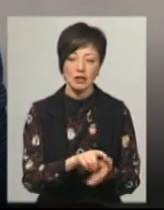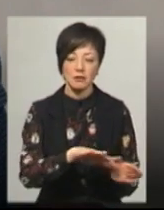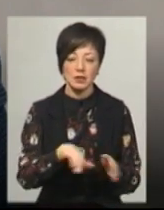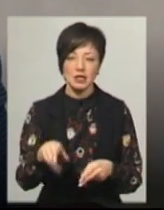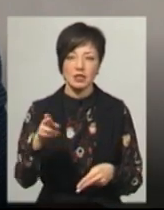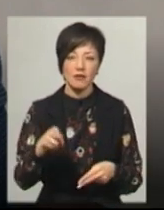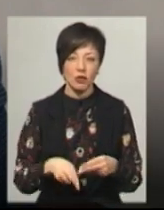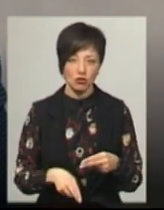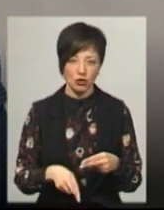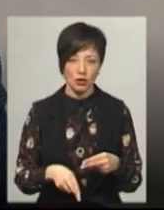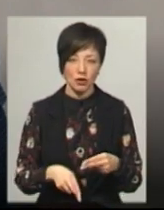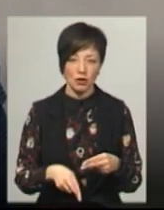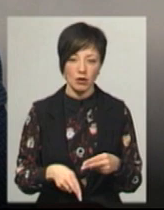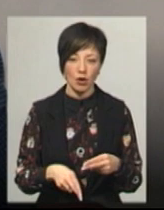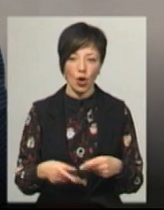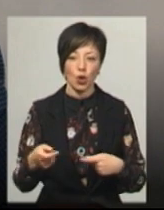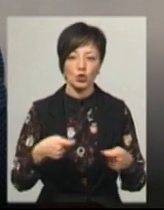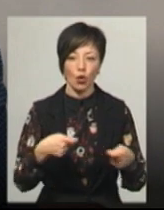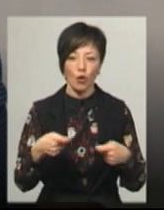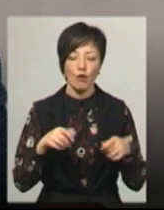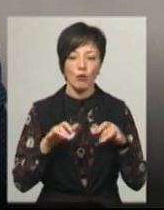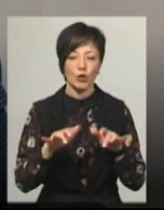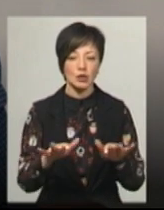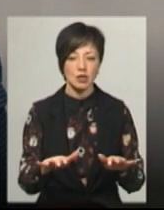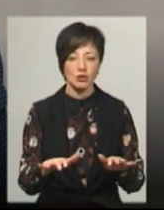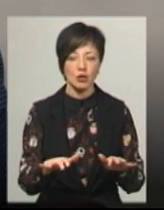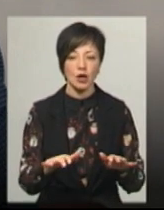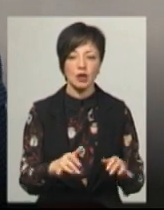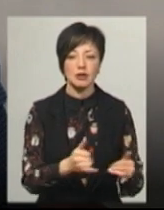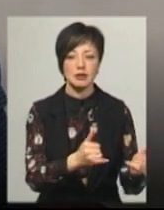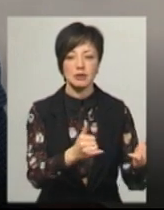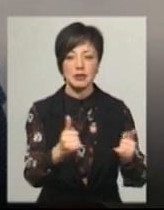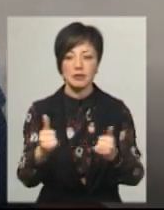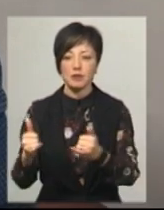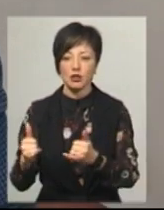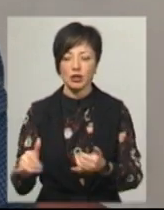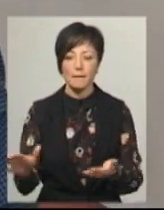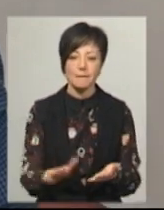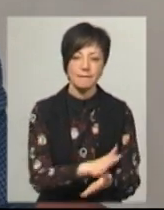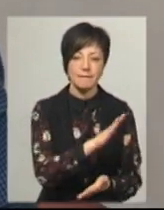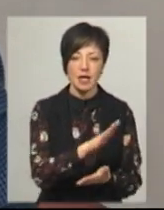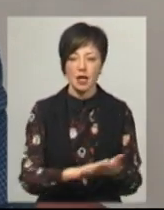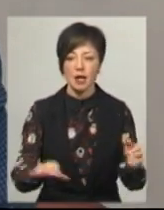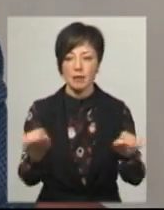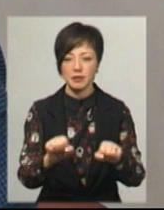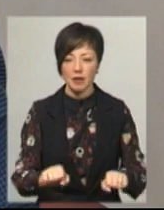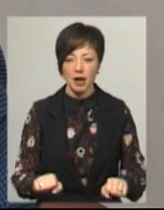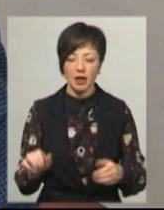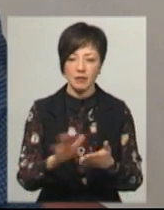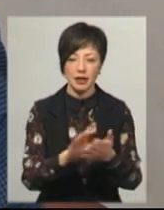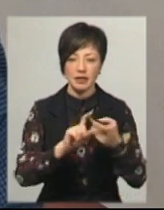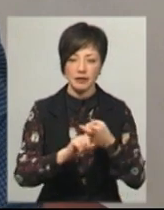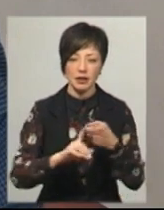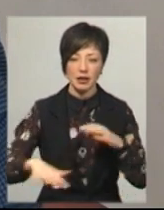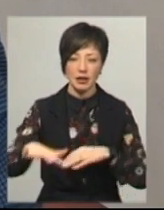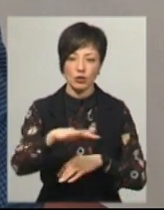завершення торгового процесу забезпечити миття, прибирання і дезінфекцію території,